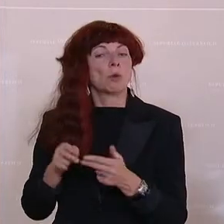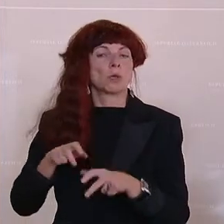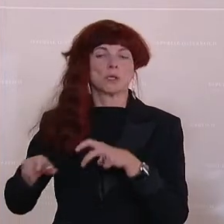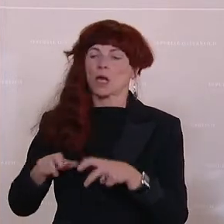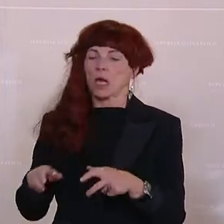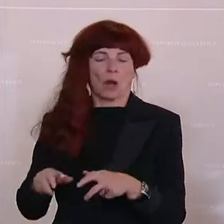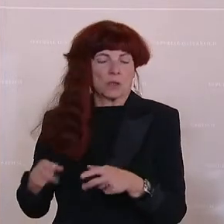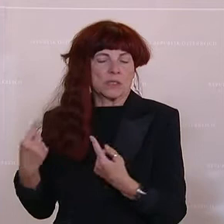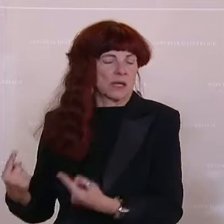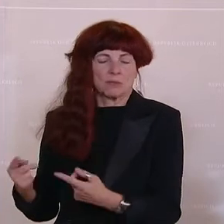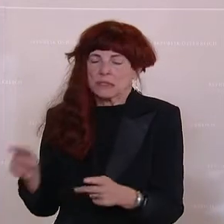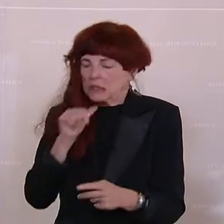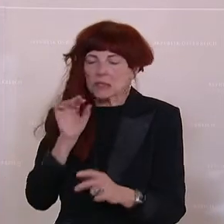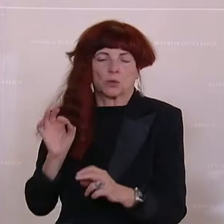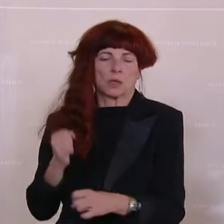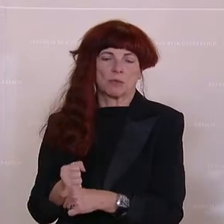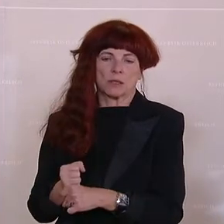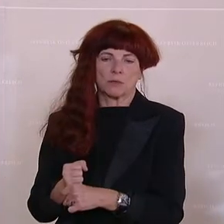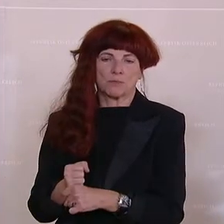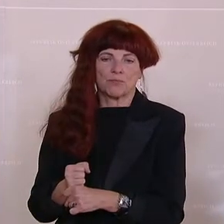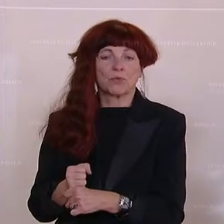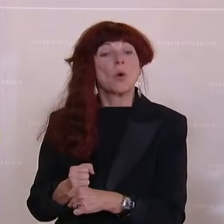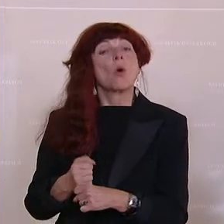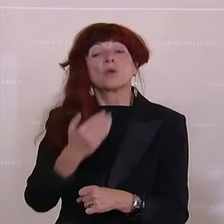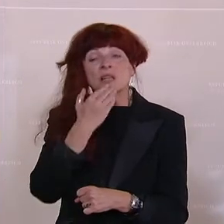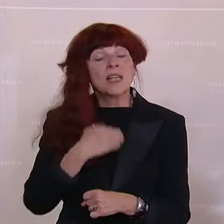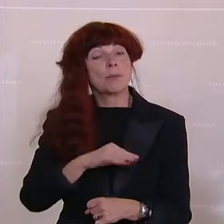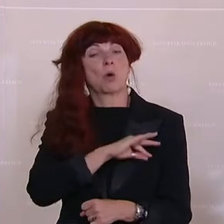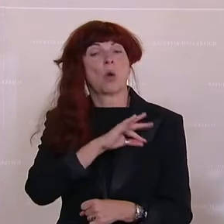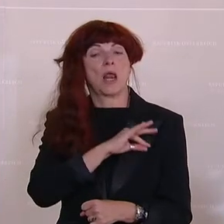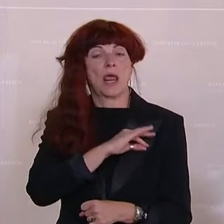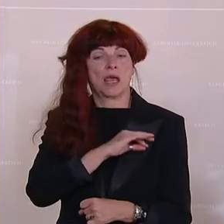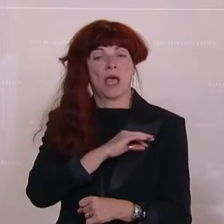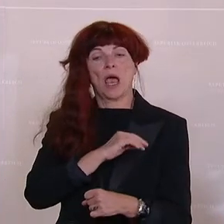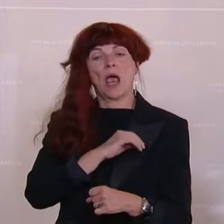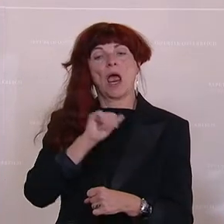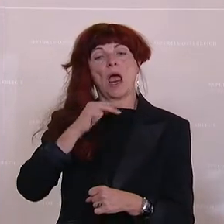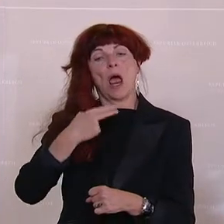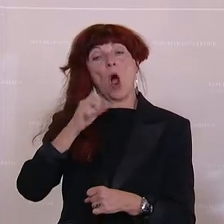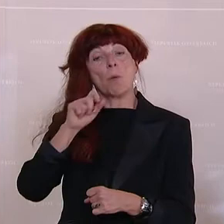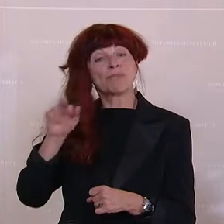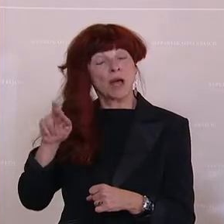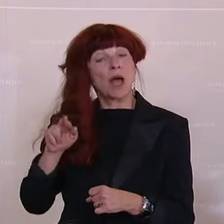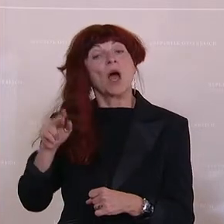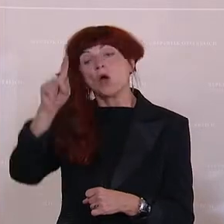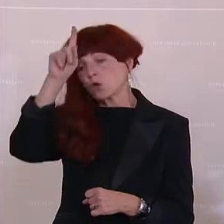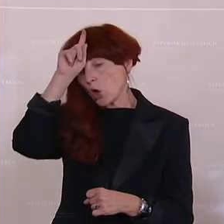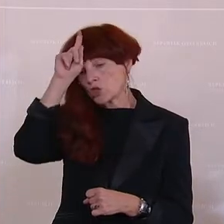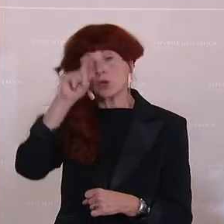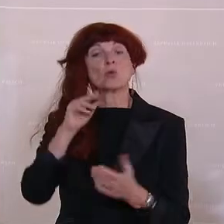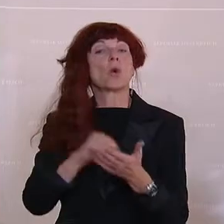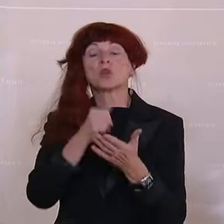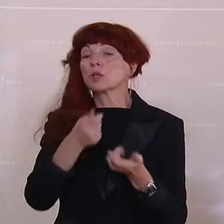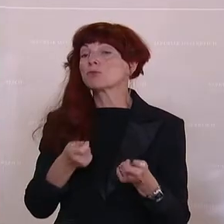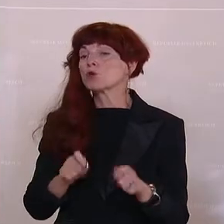geschätzten Damen und Herren. Und lieber Kollege Hauptner, die Deutschen haben das überhaupt so nicht beschlossen. Der Koalitionsausschuss hat